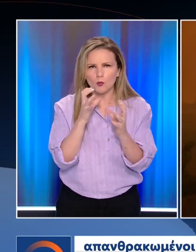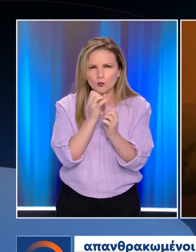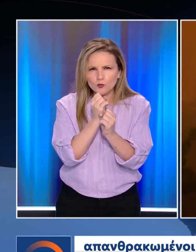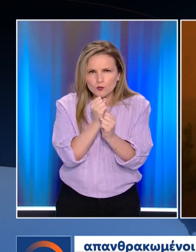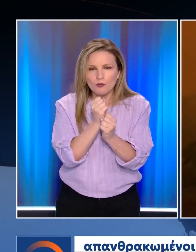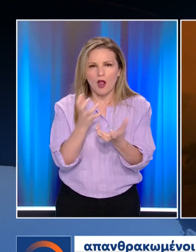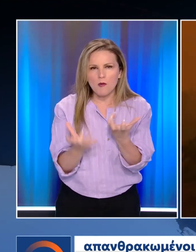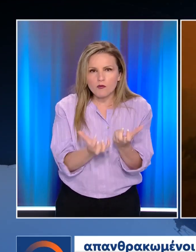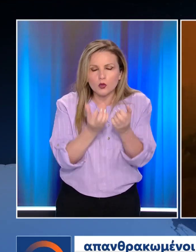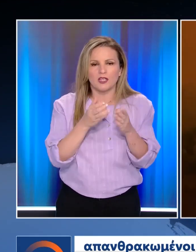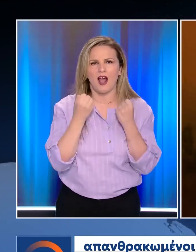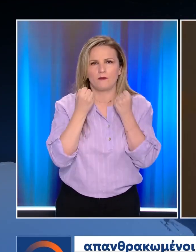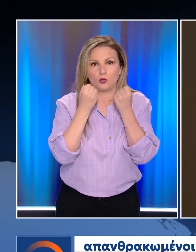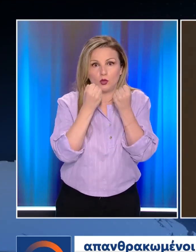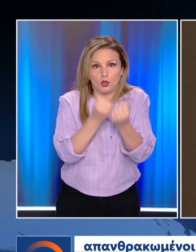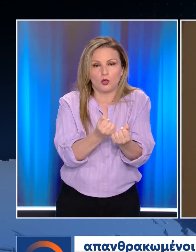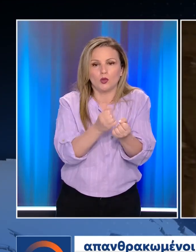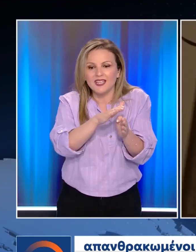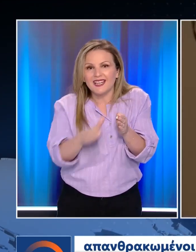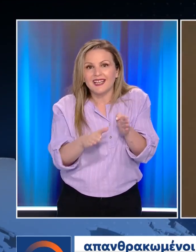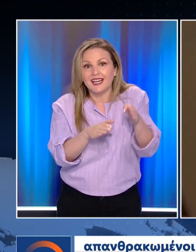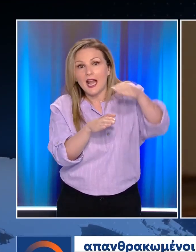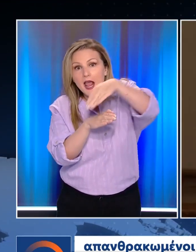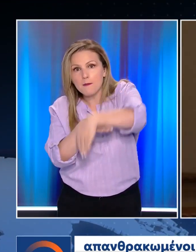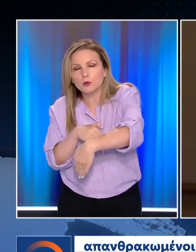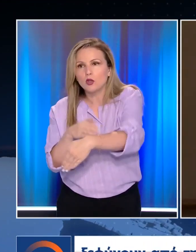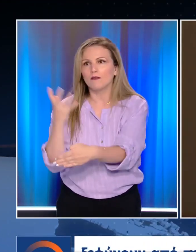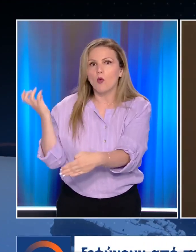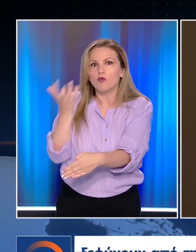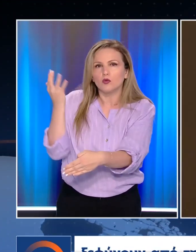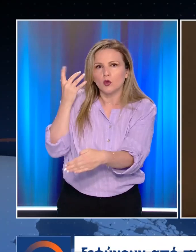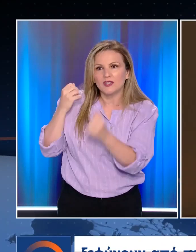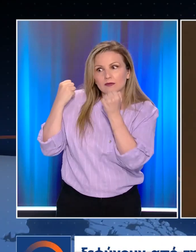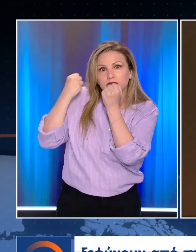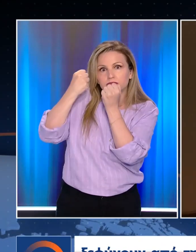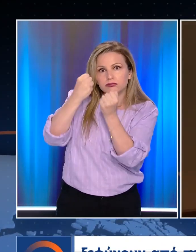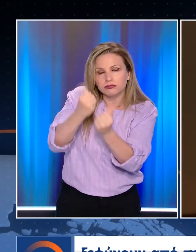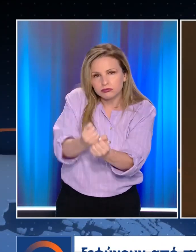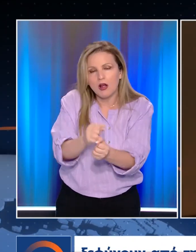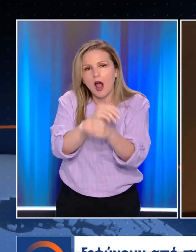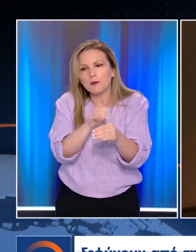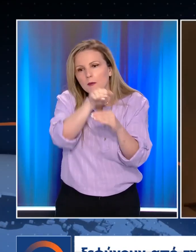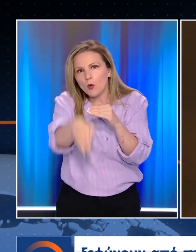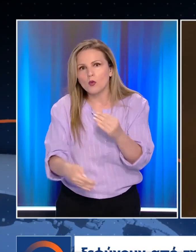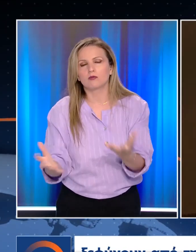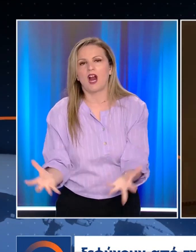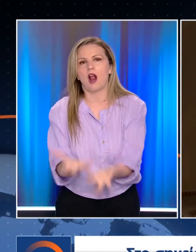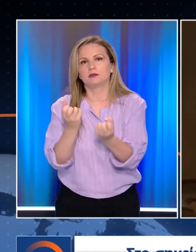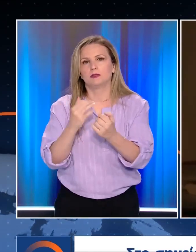αυτοκίνητό τους. Το όχημα στο οποίο έπευναν έπεσε σε γκρεμό στην προσπάθειά τους να ξεφύγουν από τη φωτιά που είχε περικυκλώσει την περιοχή.